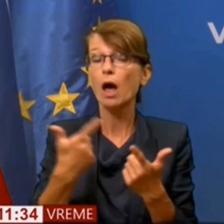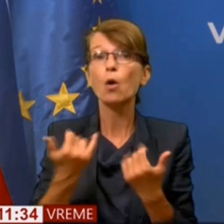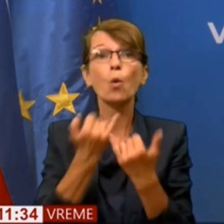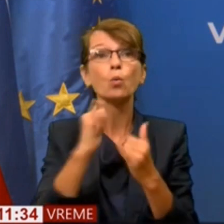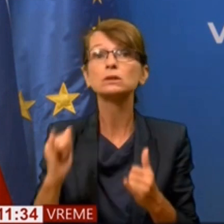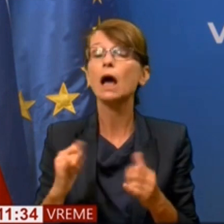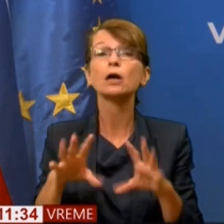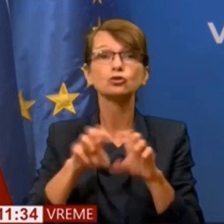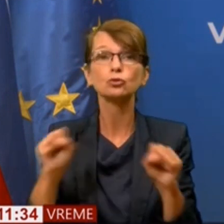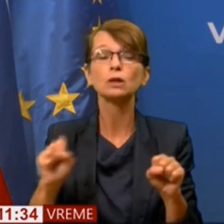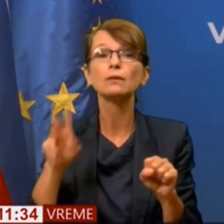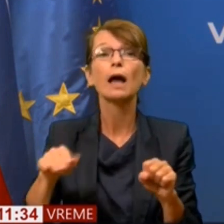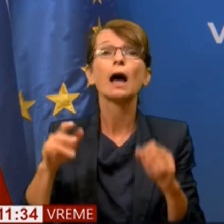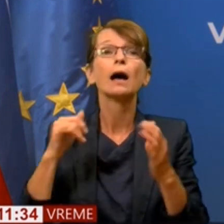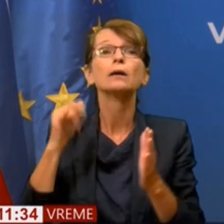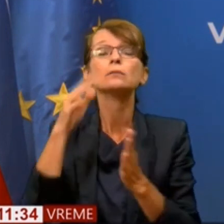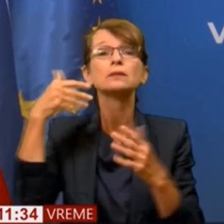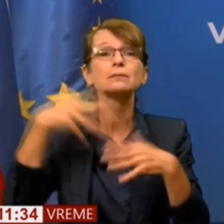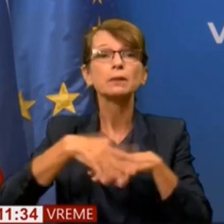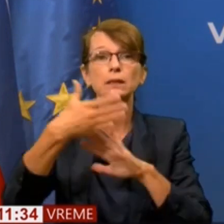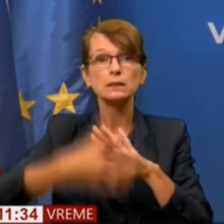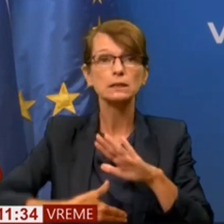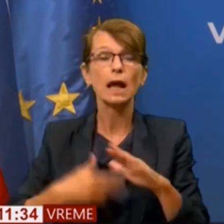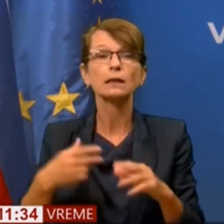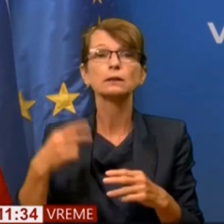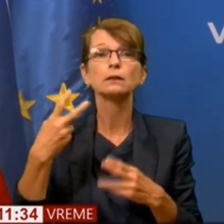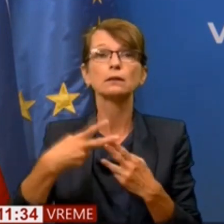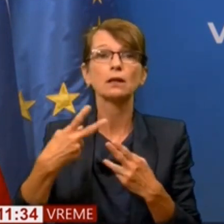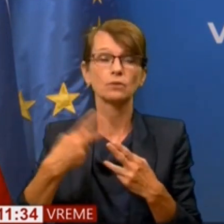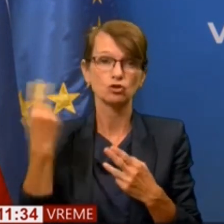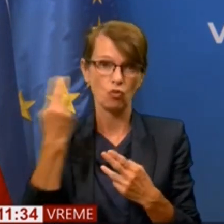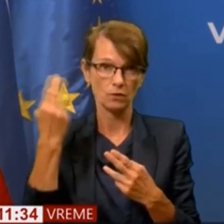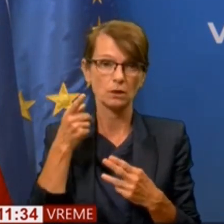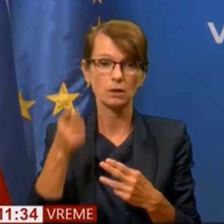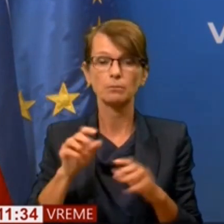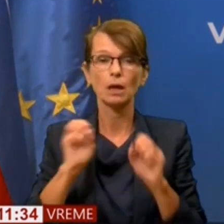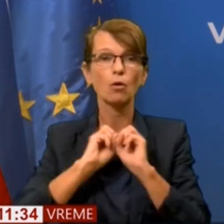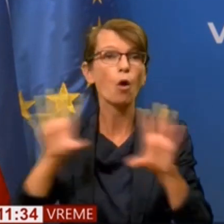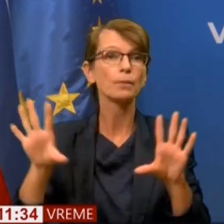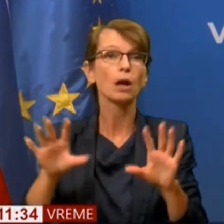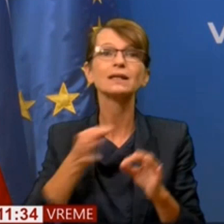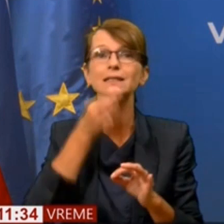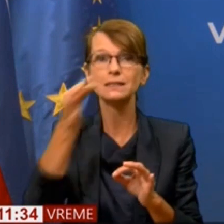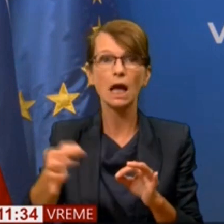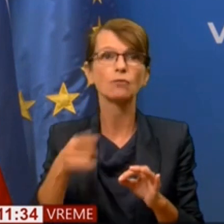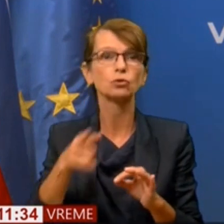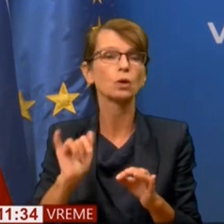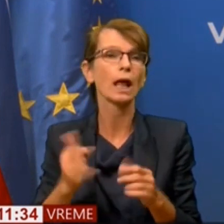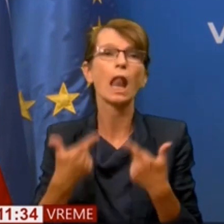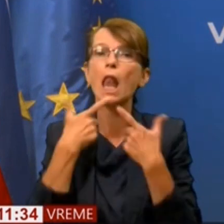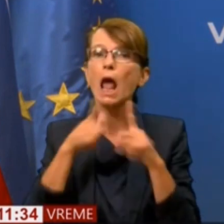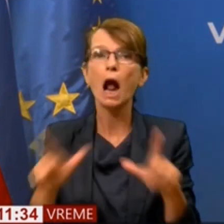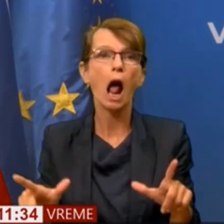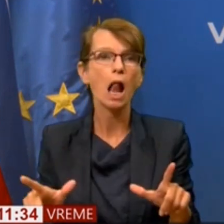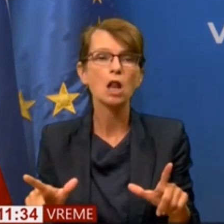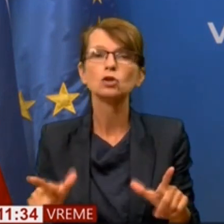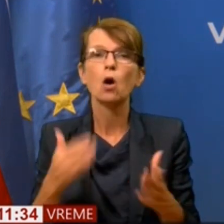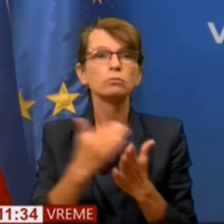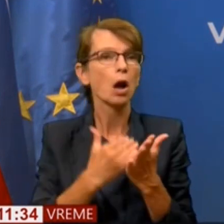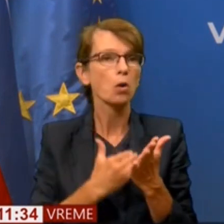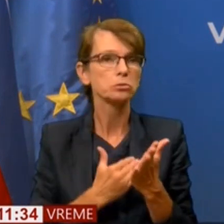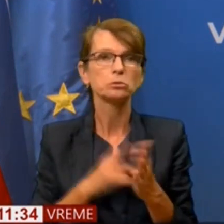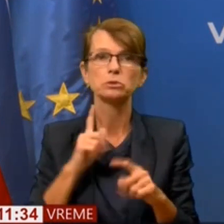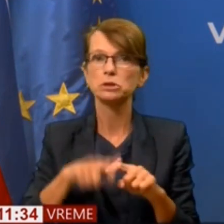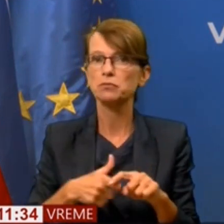spletni strani Radiotelizije Slovenije. Tam je objavljena izjava, vsa stvar je legalna, zakonita, vsa stvar je